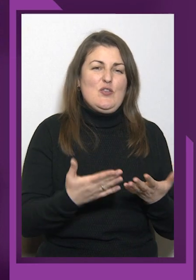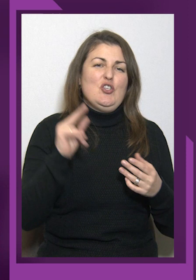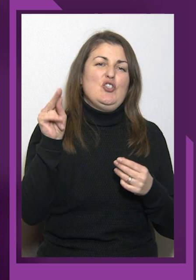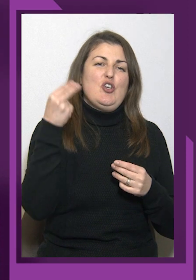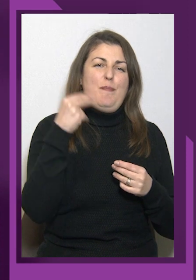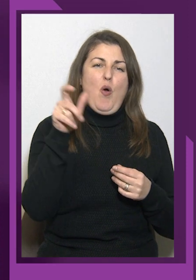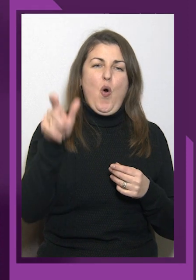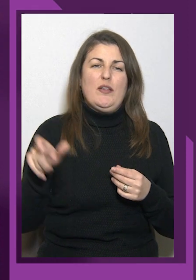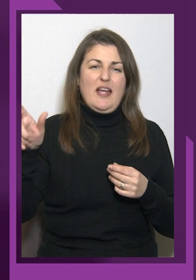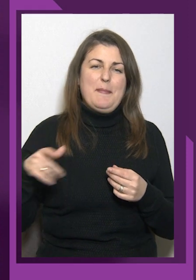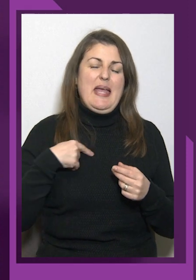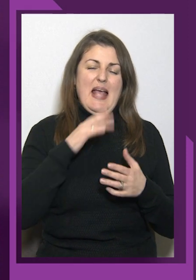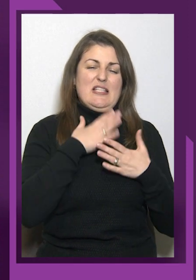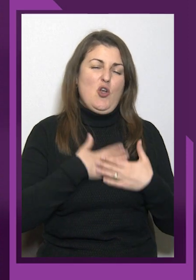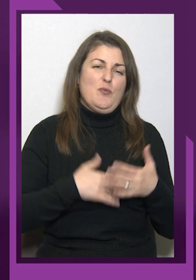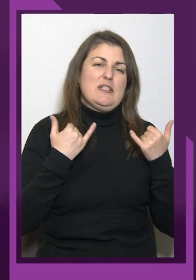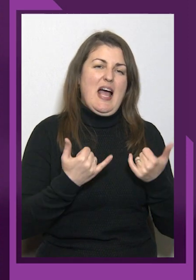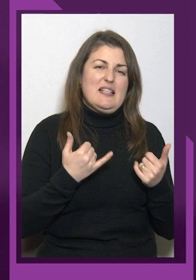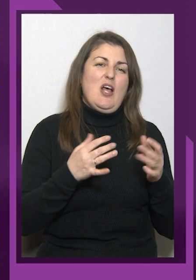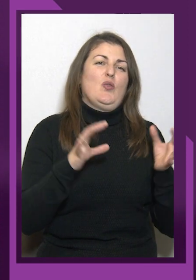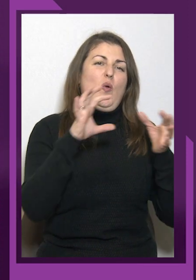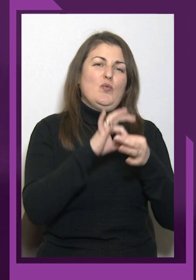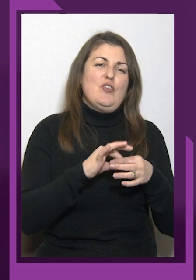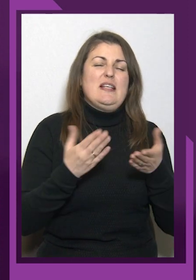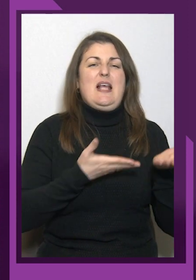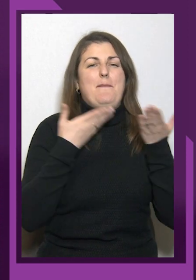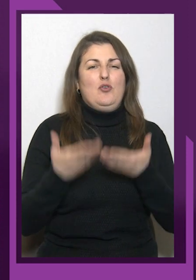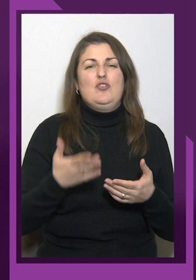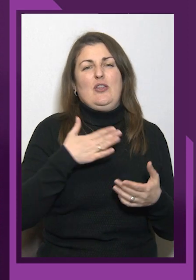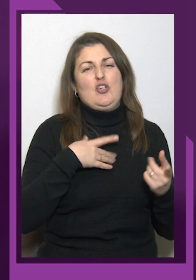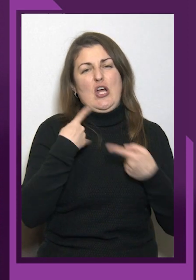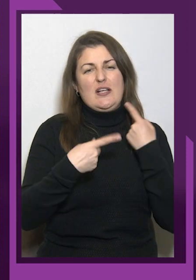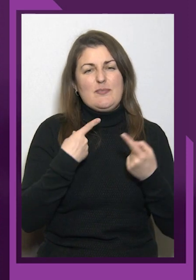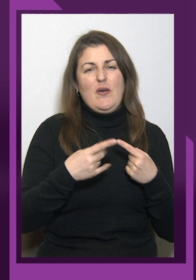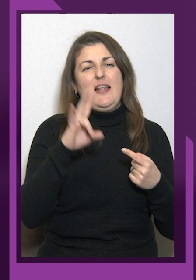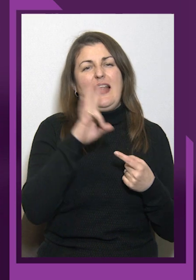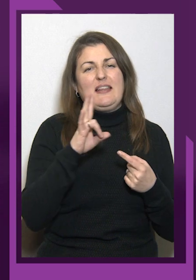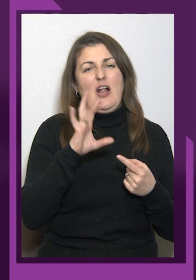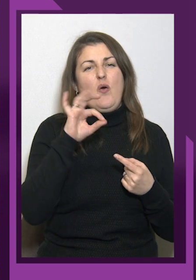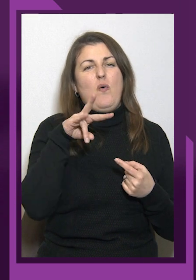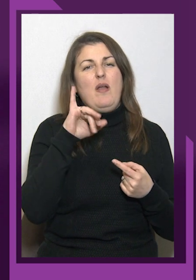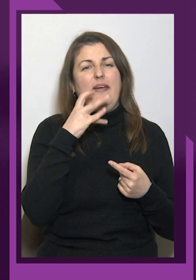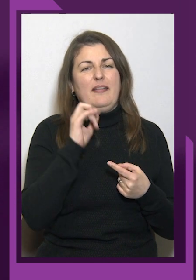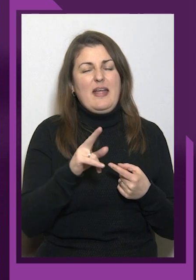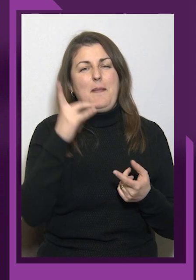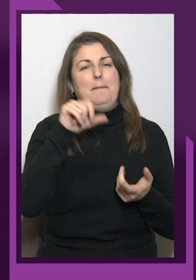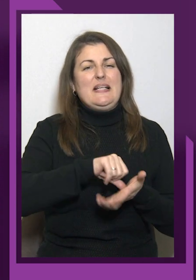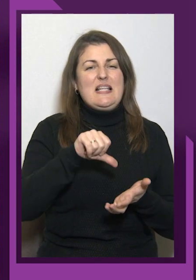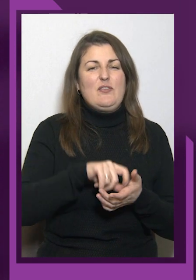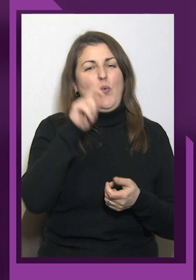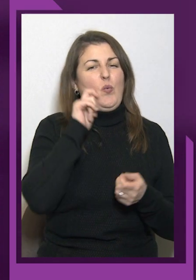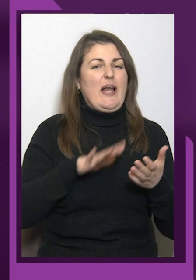запрошую до нашої розмови Наталю Олійник, представницю Української Луганщини, чемпіонку